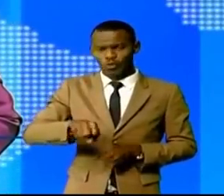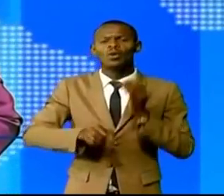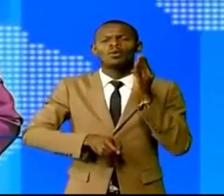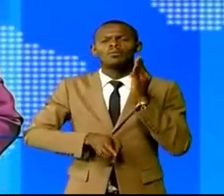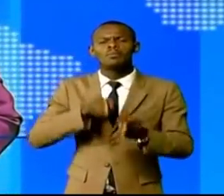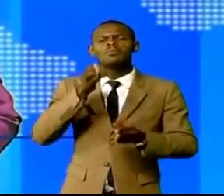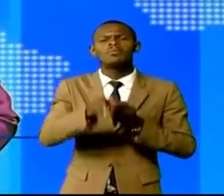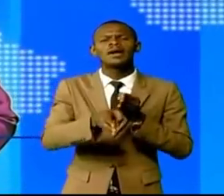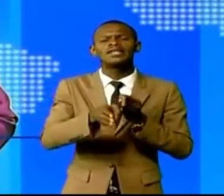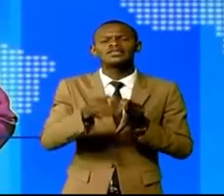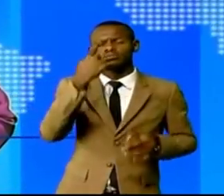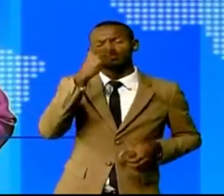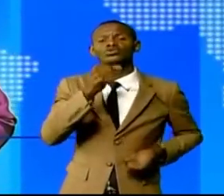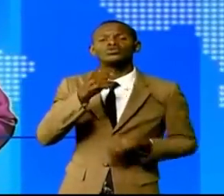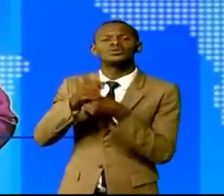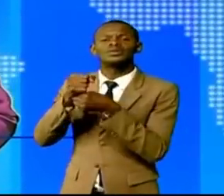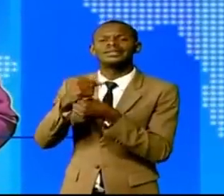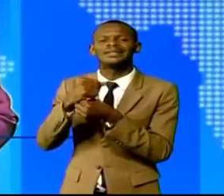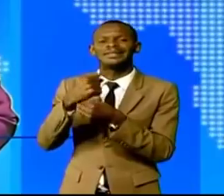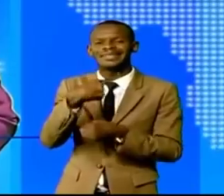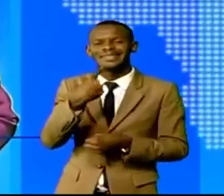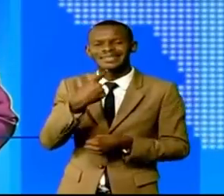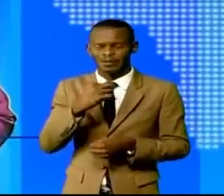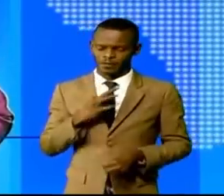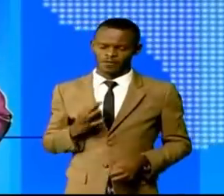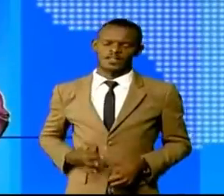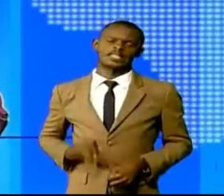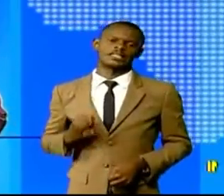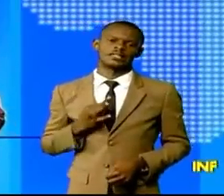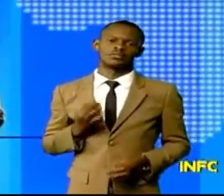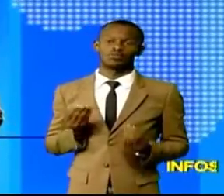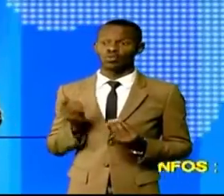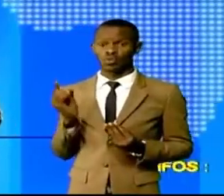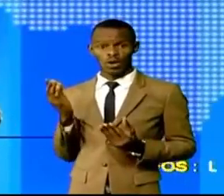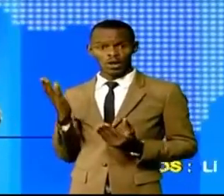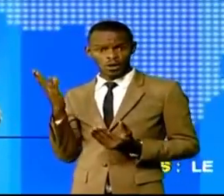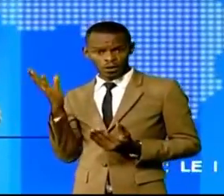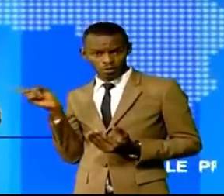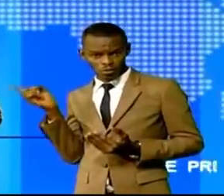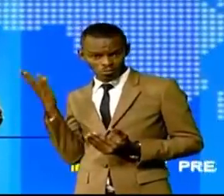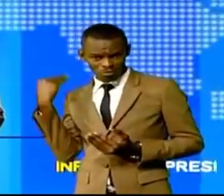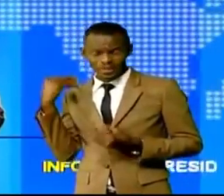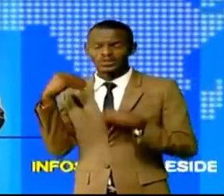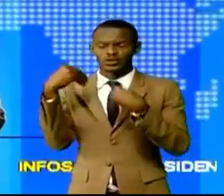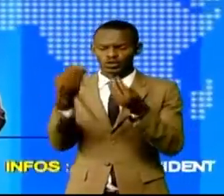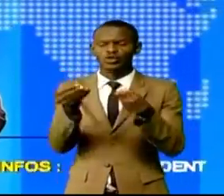République, Félix Antoine Tchisekedi, pour l'électrification de la ville d'Ozongo. Regardez.